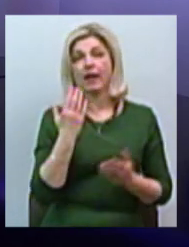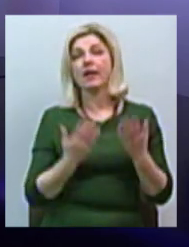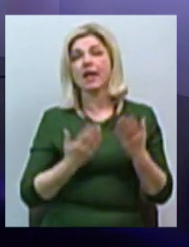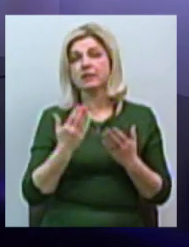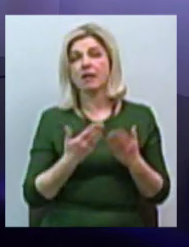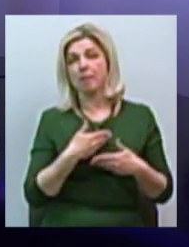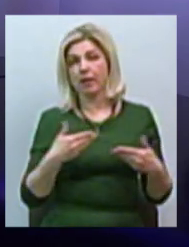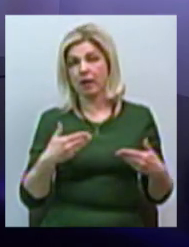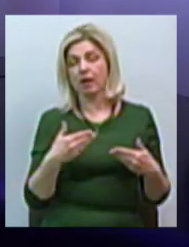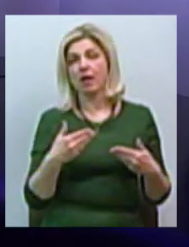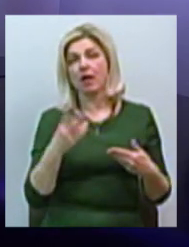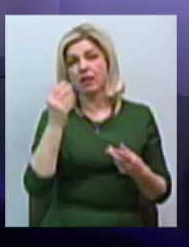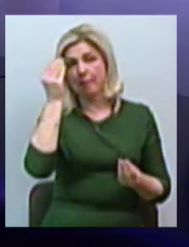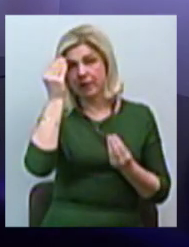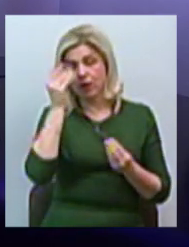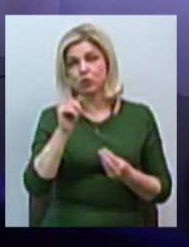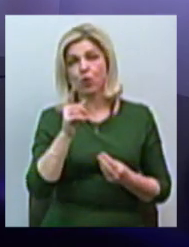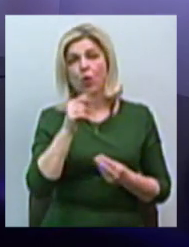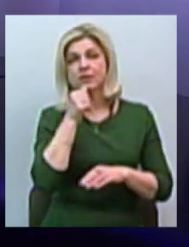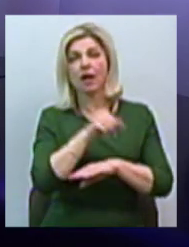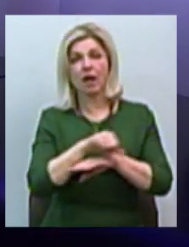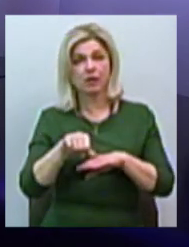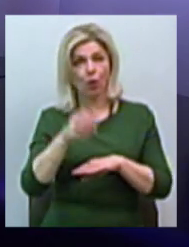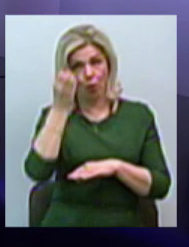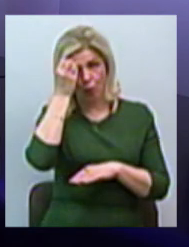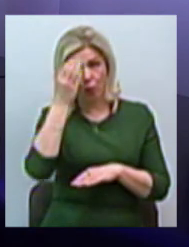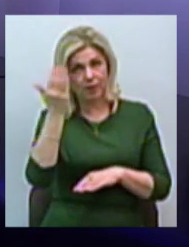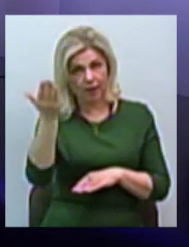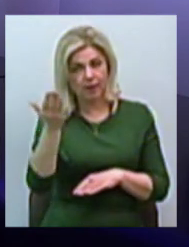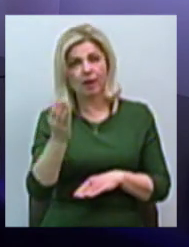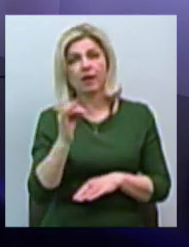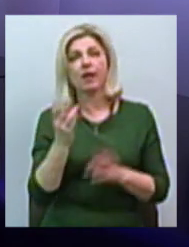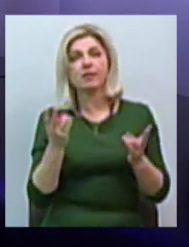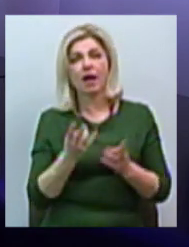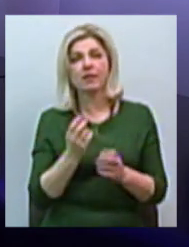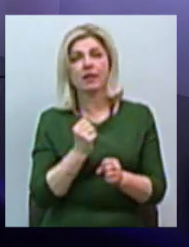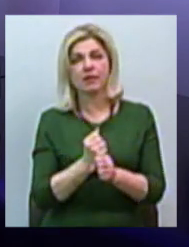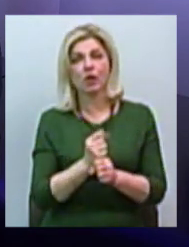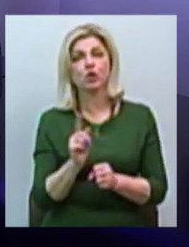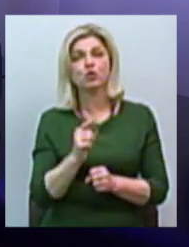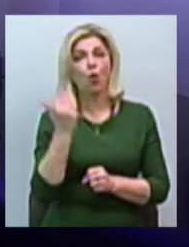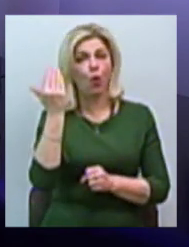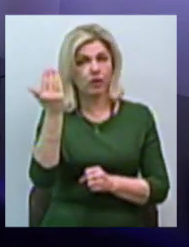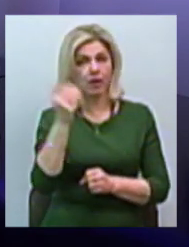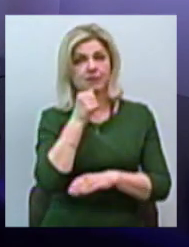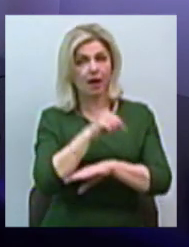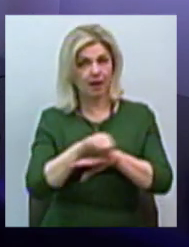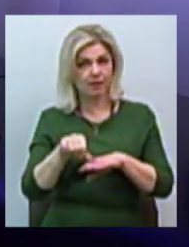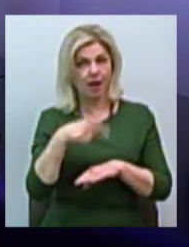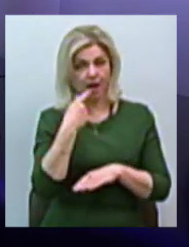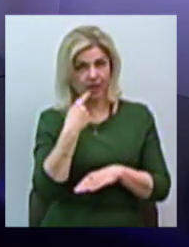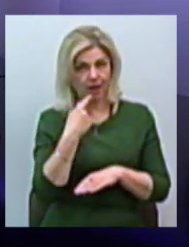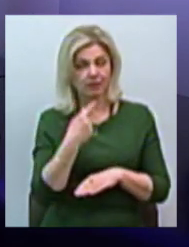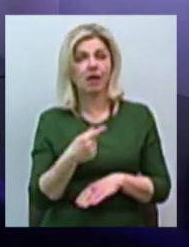на позиції, що заграниця умніше, і треба робити все то, що вони кажуть. такі,